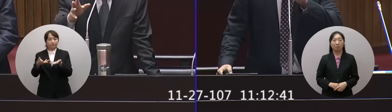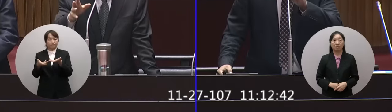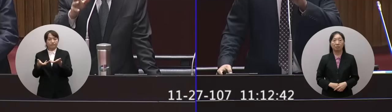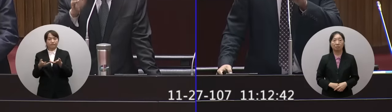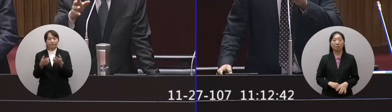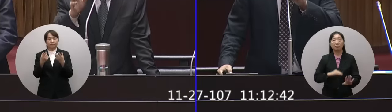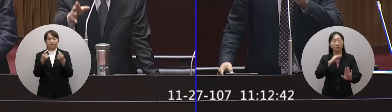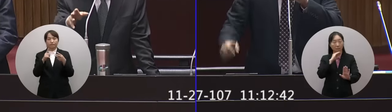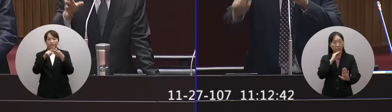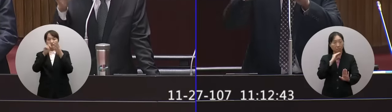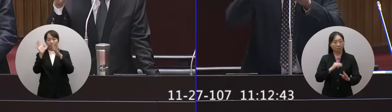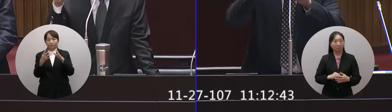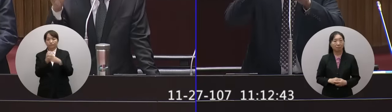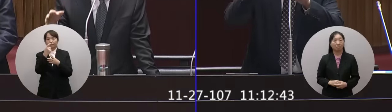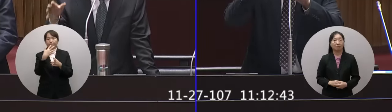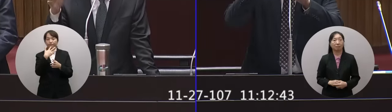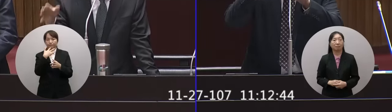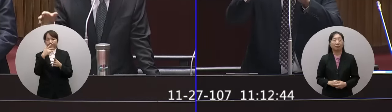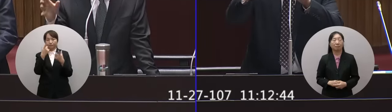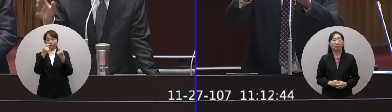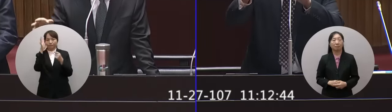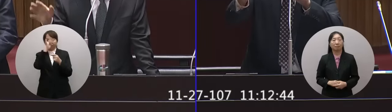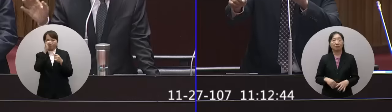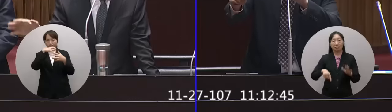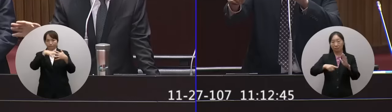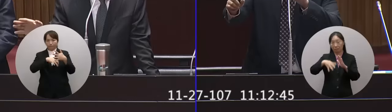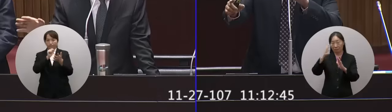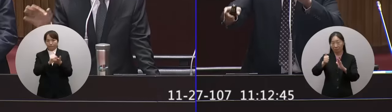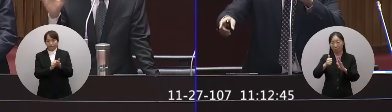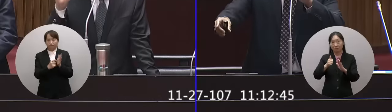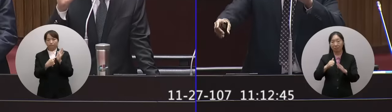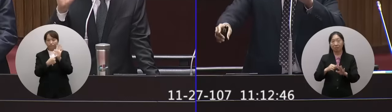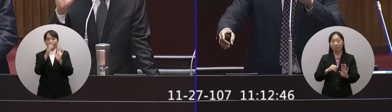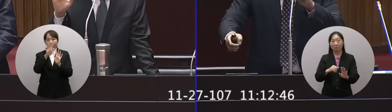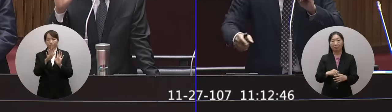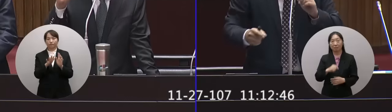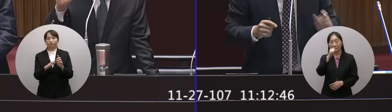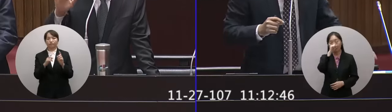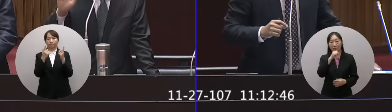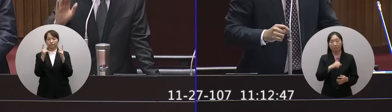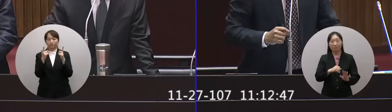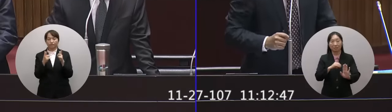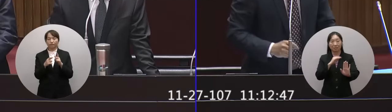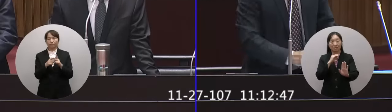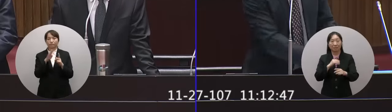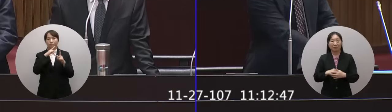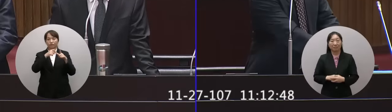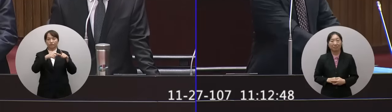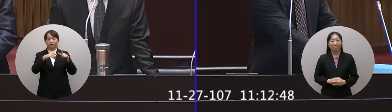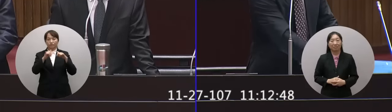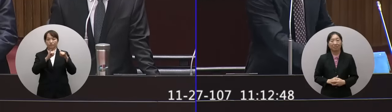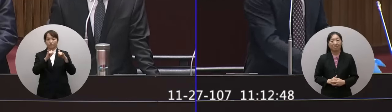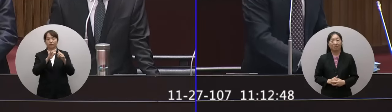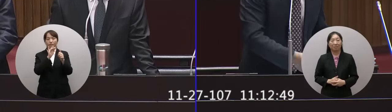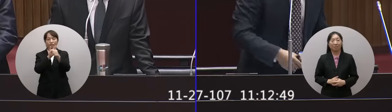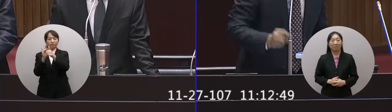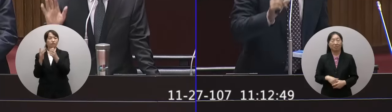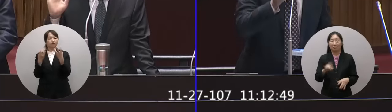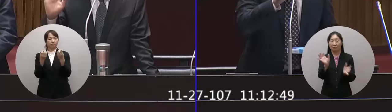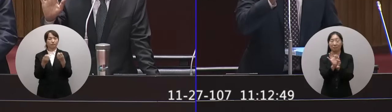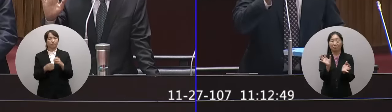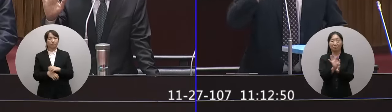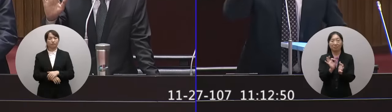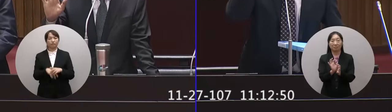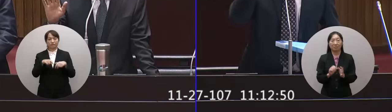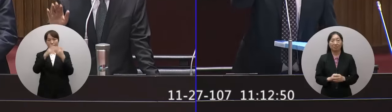主峰棒異常也都是在調查報告有呈現並沒有說對社會有欺騙沒有關係